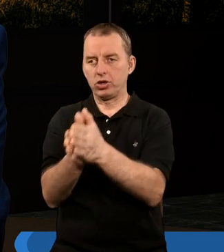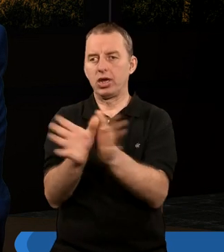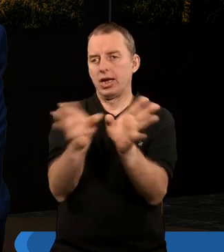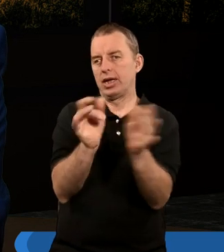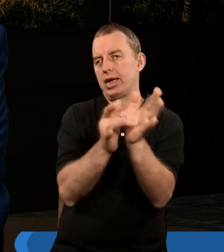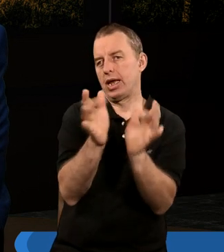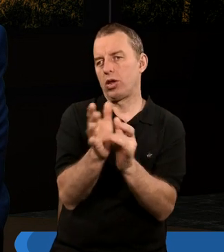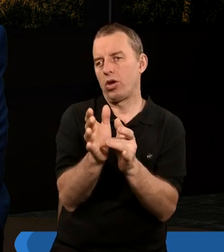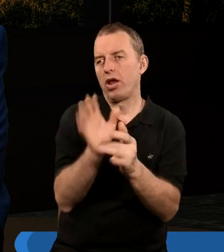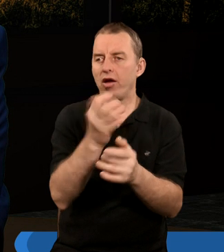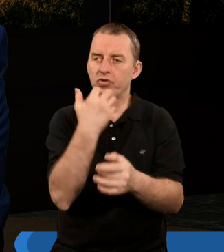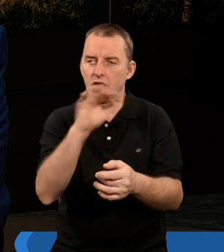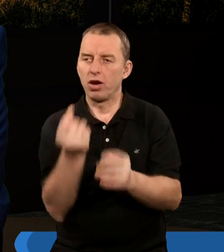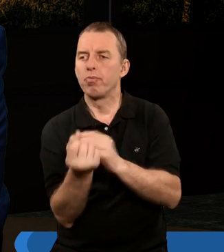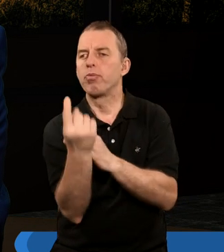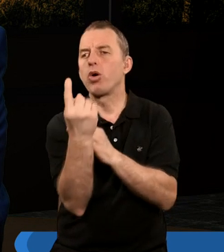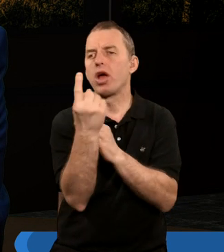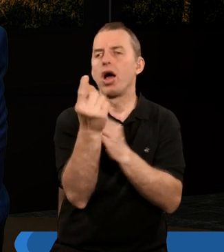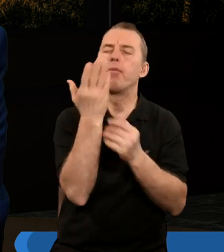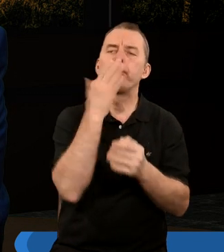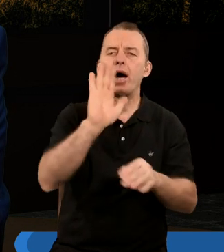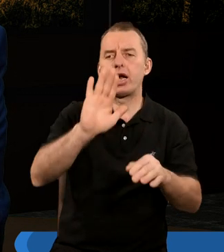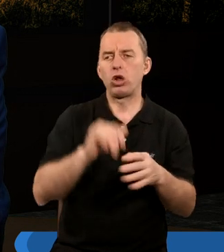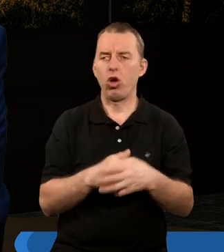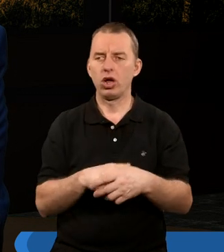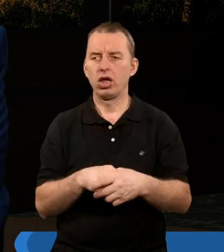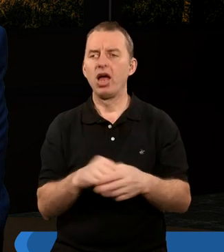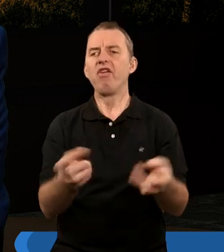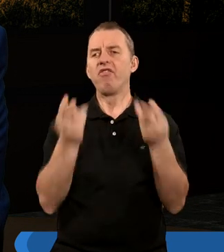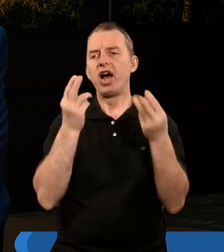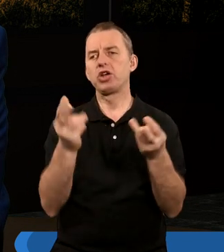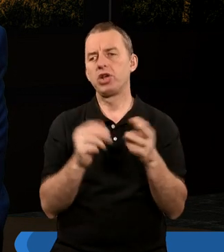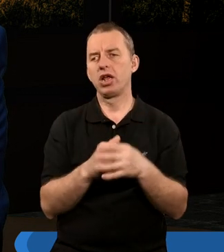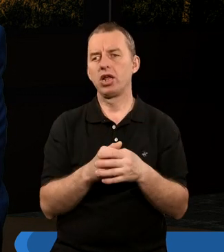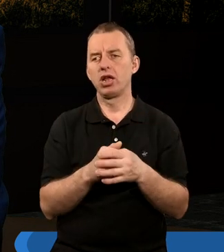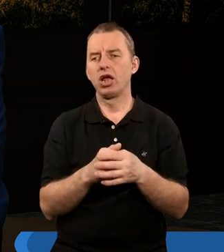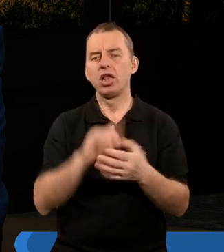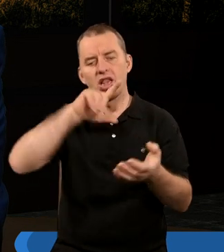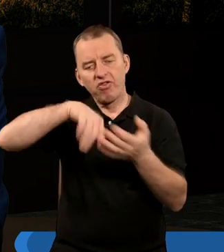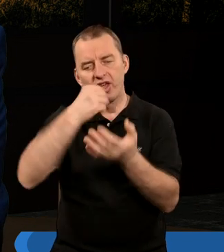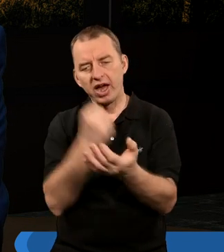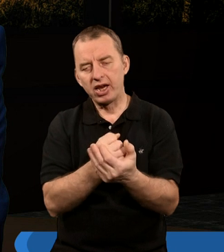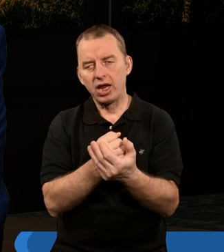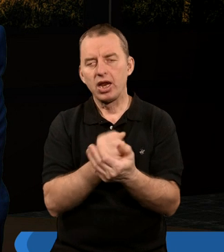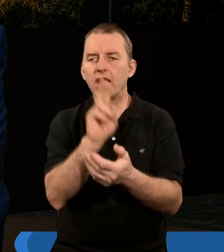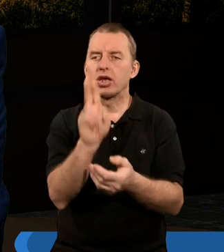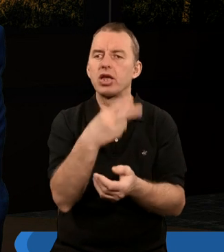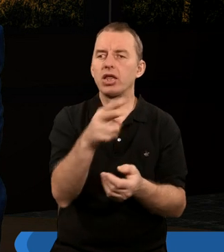troszkę wcześniej pojawia się takie bardzo ważne stwierdzenie, kiedy